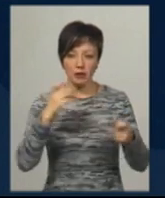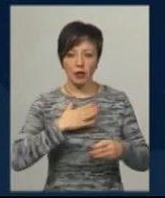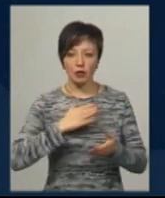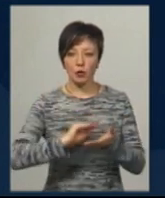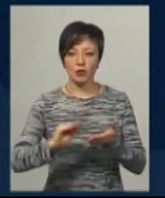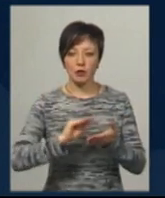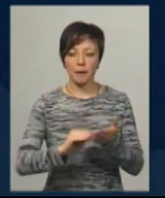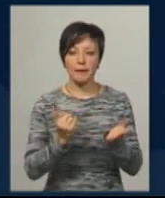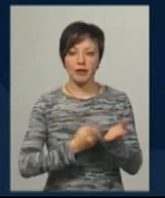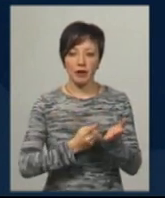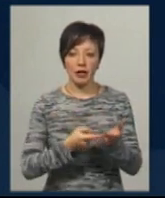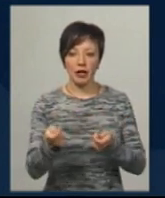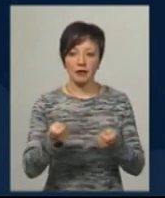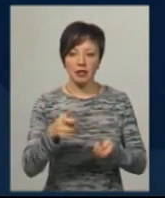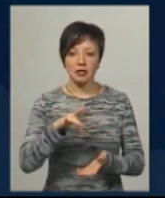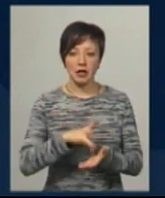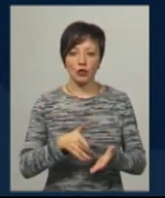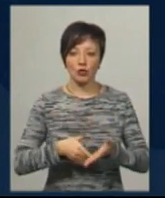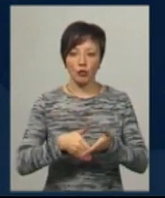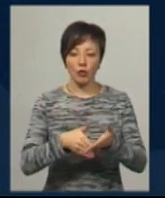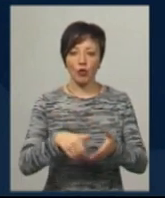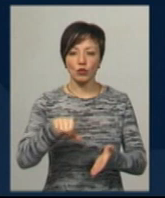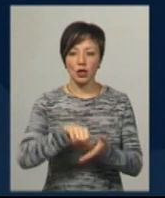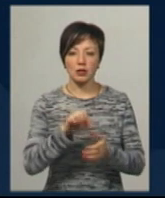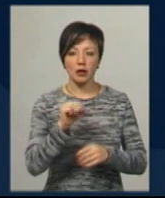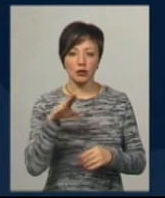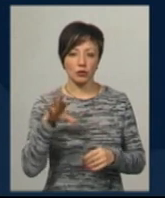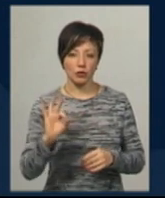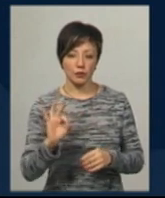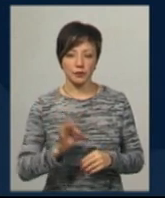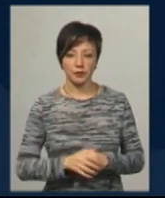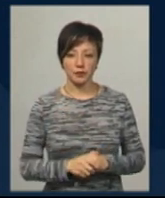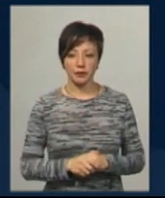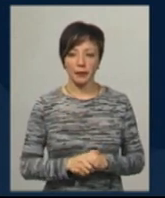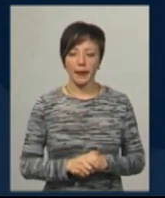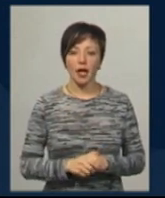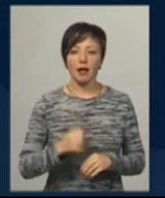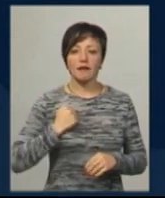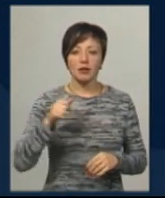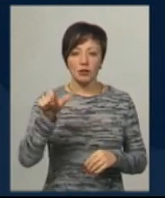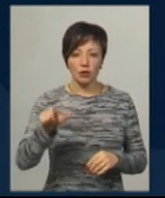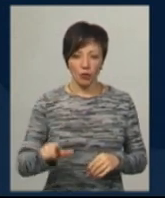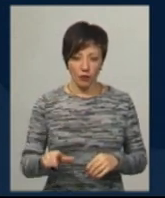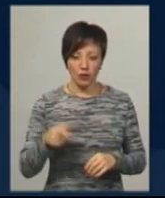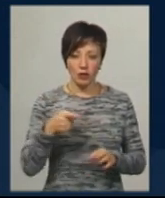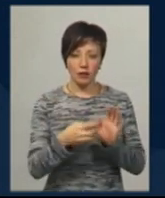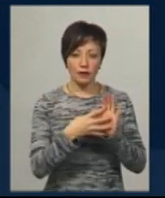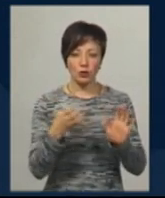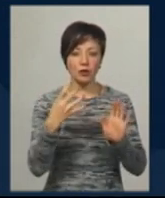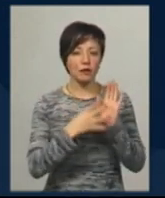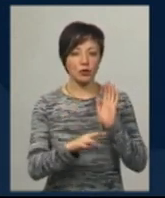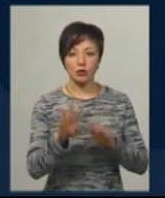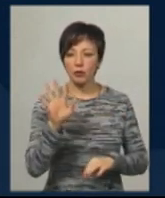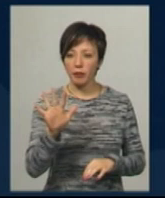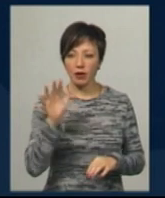кореспондентам підтвердив керівник Центру допомоги учасника МАТО Володимир Шубковський. Військовий Богдан Шацький 1995